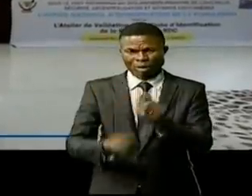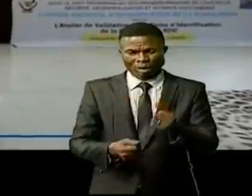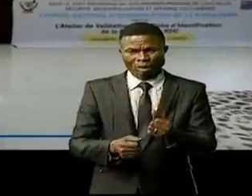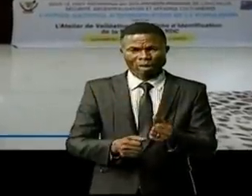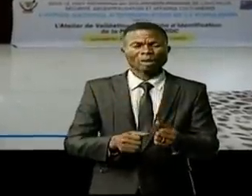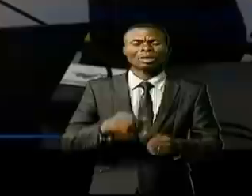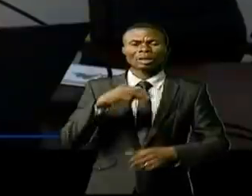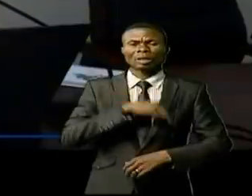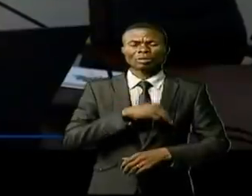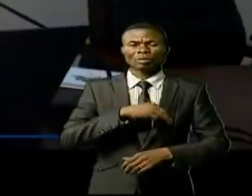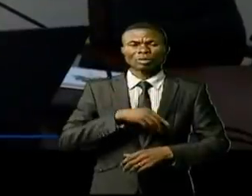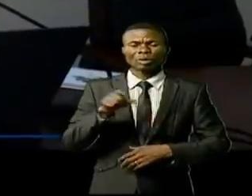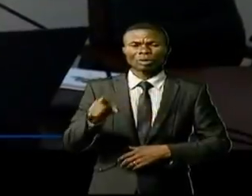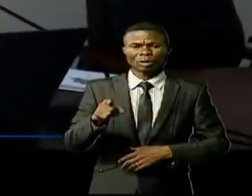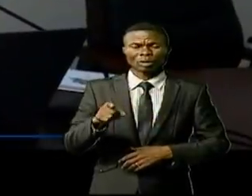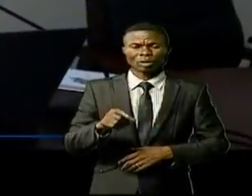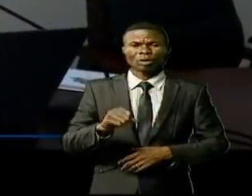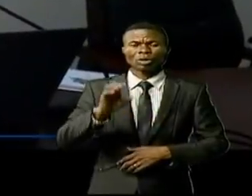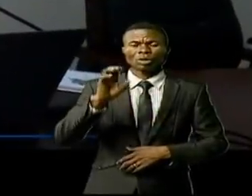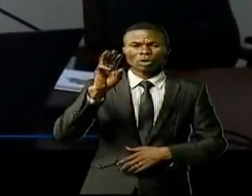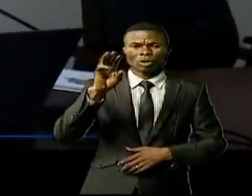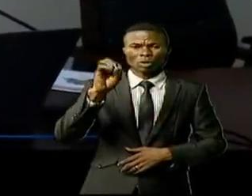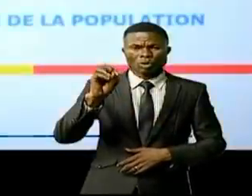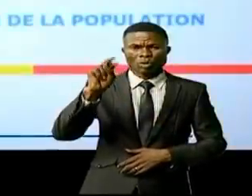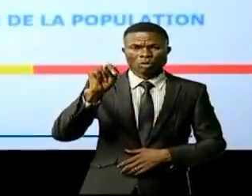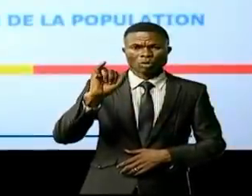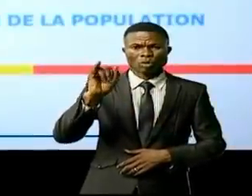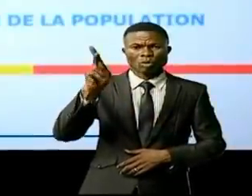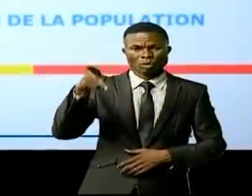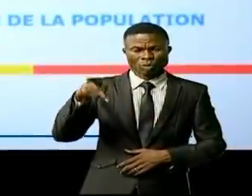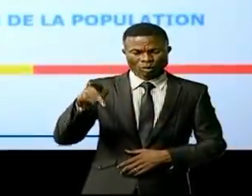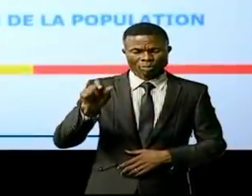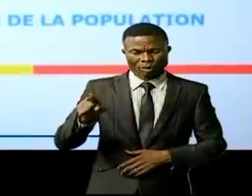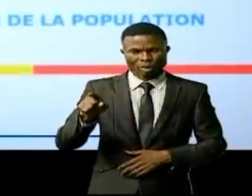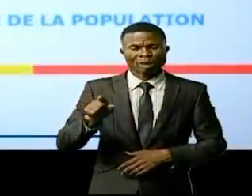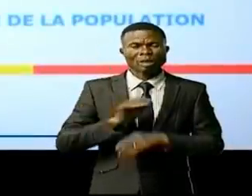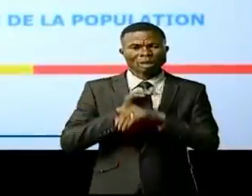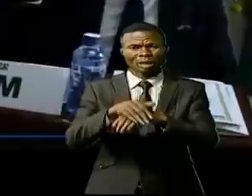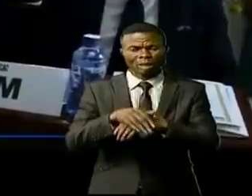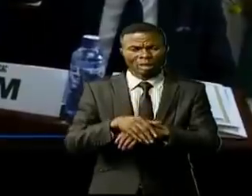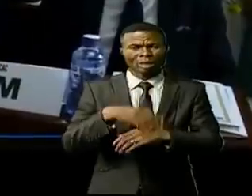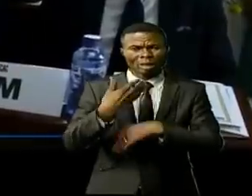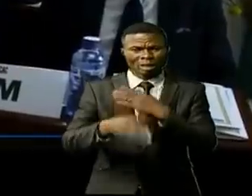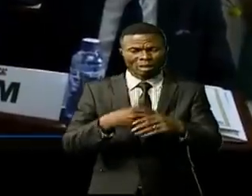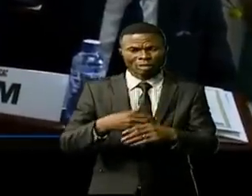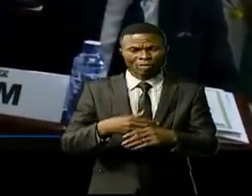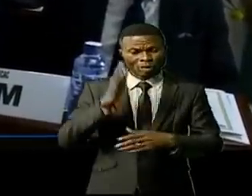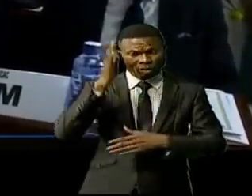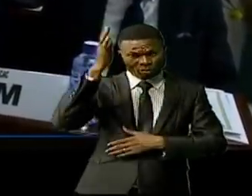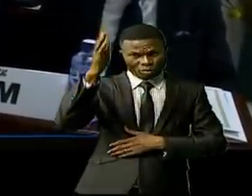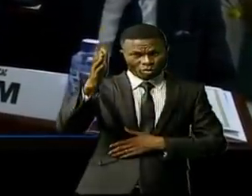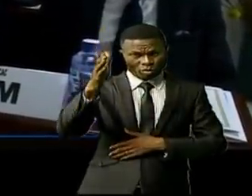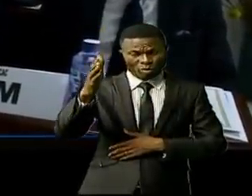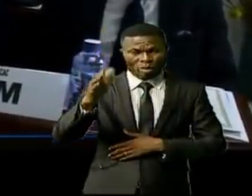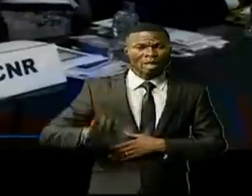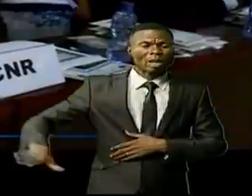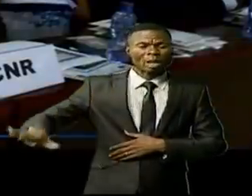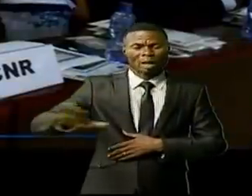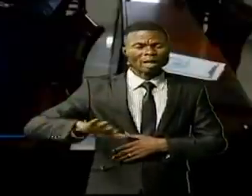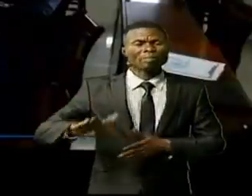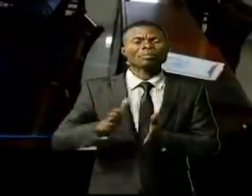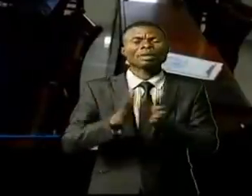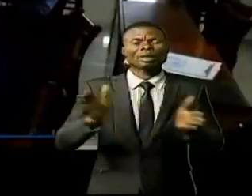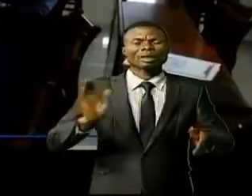des missions régaliennes que l'Office national d'identification de la population, ONIP, s'engage à atteindre dans les jours à venir, surtout de l'étendue de la République